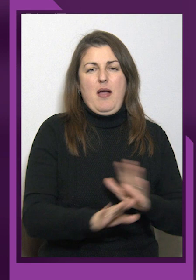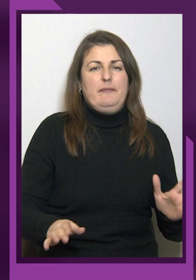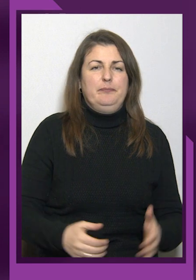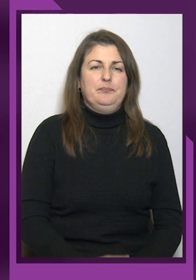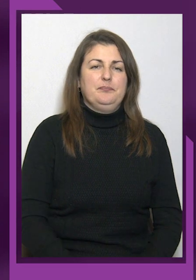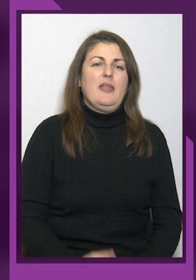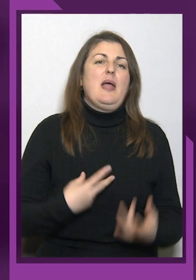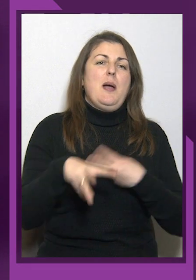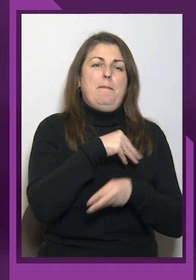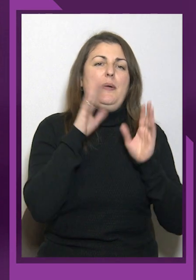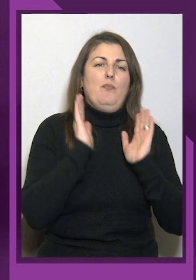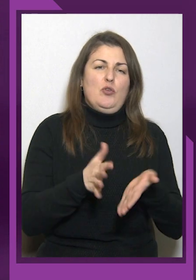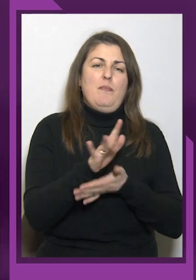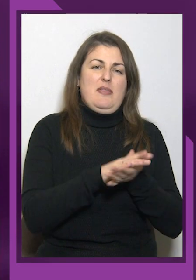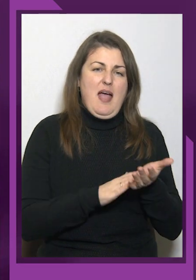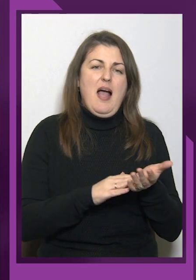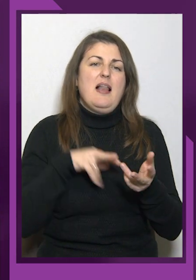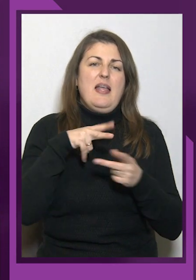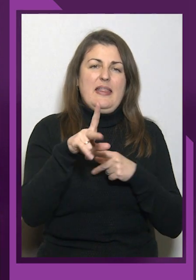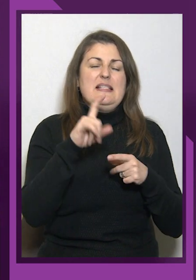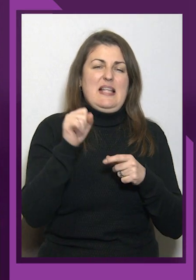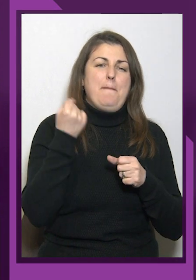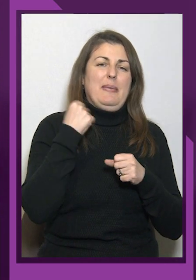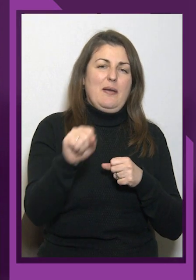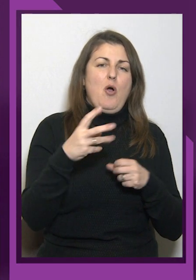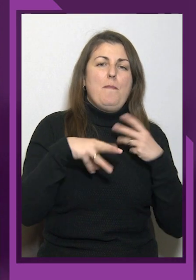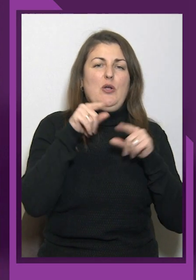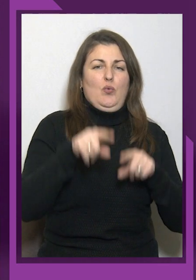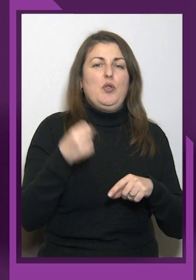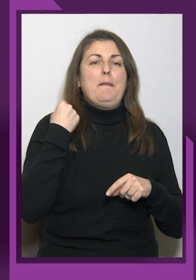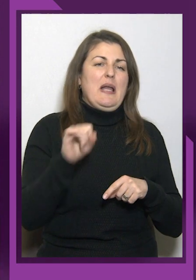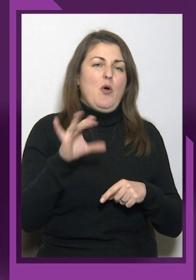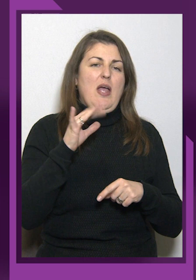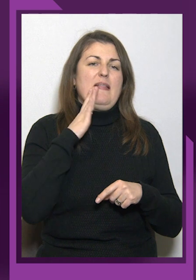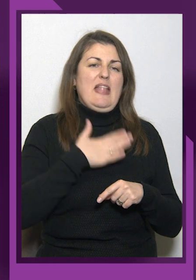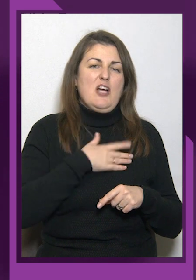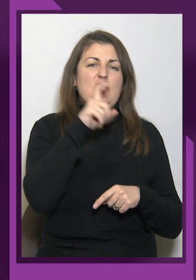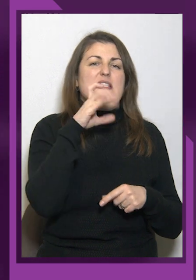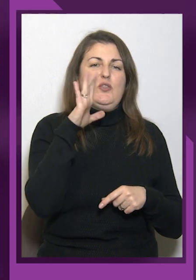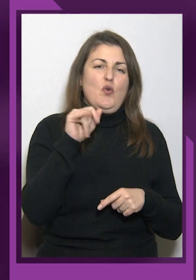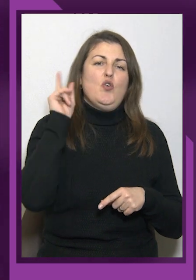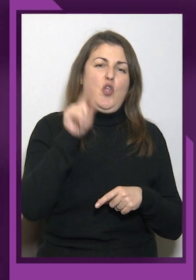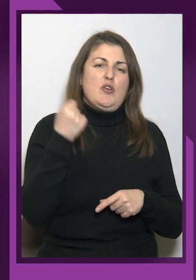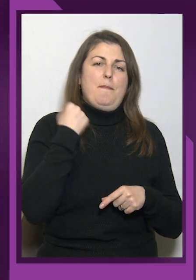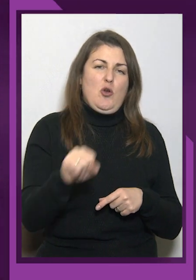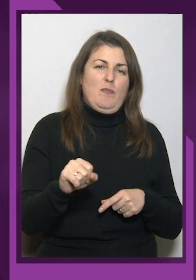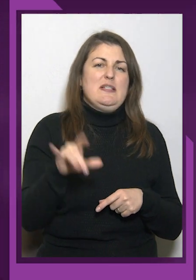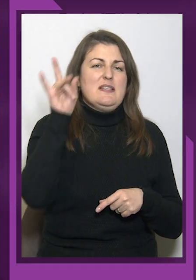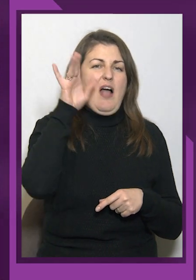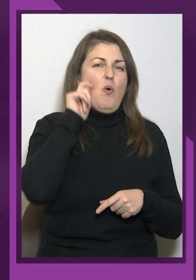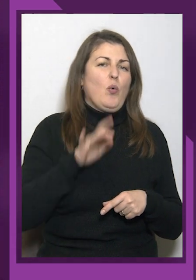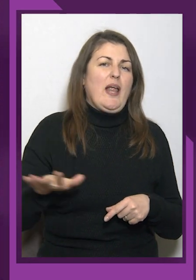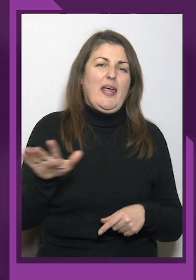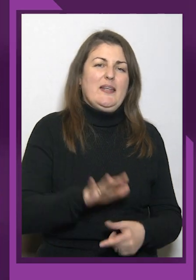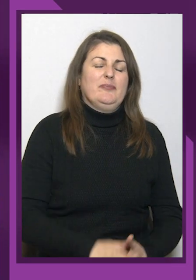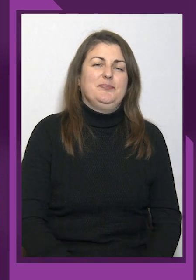Ми будемо далі йти за перемогою. Ми тут перемогли і наше ЗСУ теж переможе. Слава